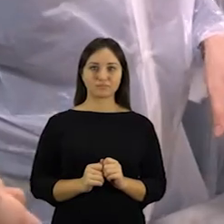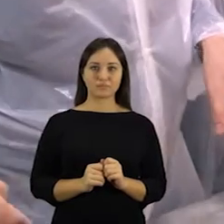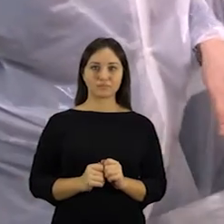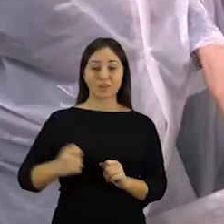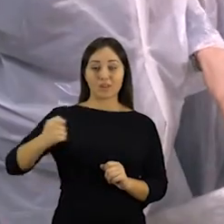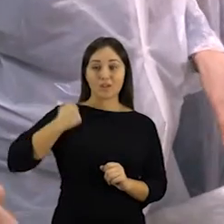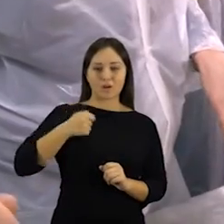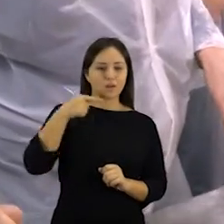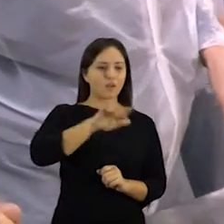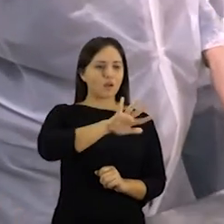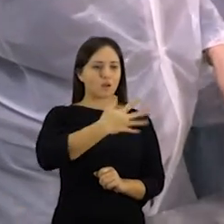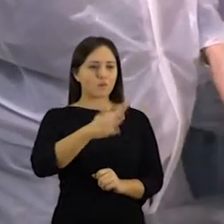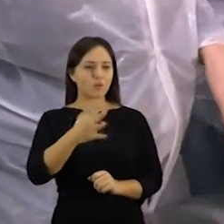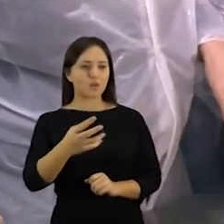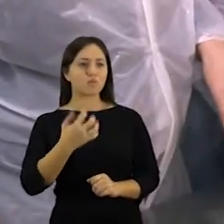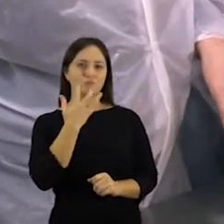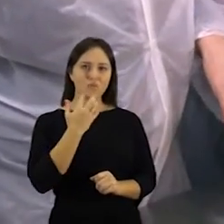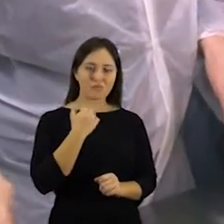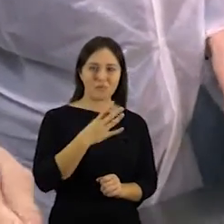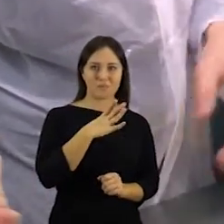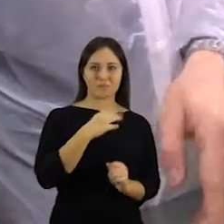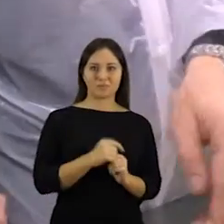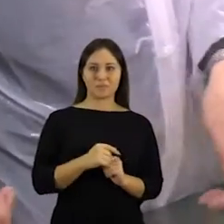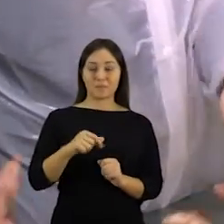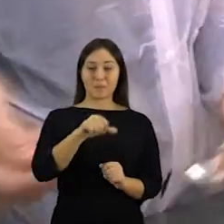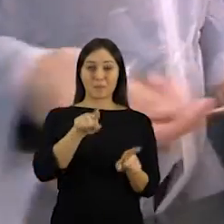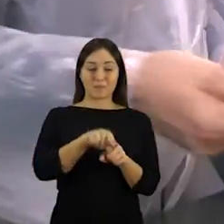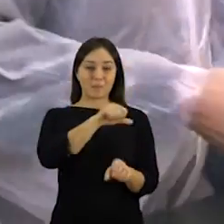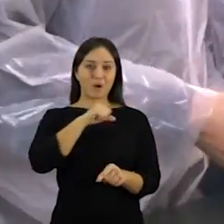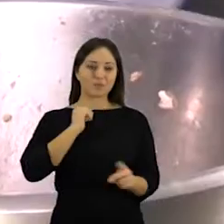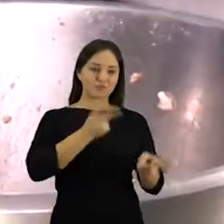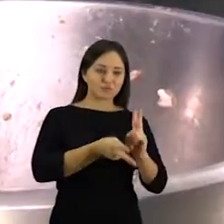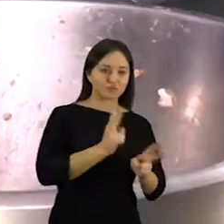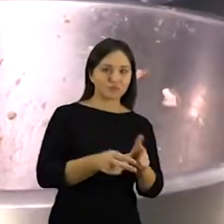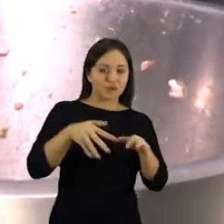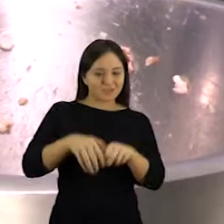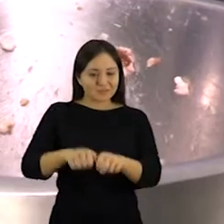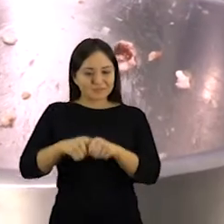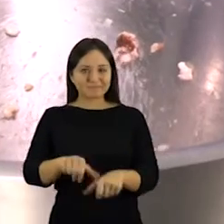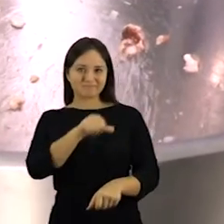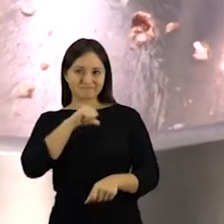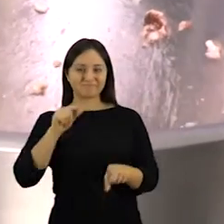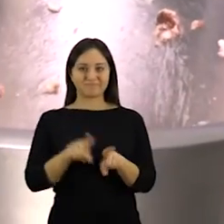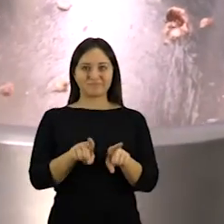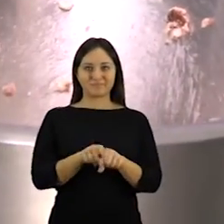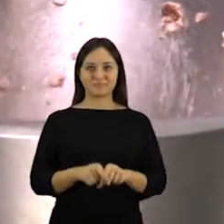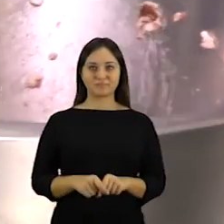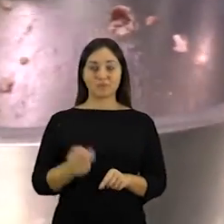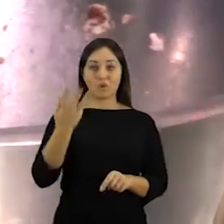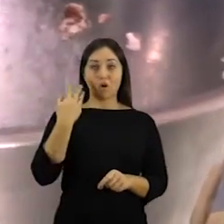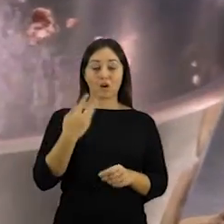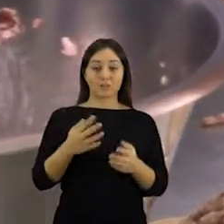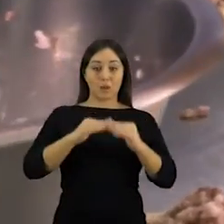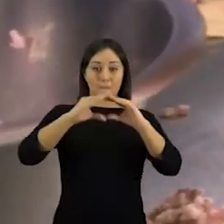NATO kareino reidomėjusi lietuvišką virtuvę. Patys gamino bandelėms įdara, net tešla ruošė. Na, o kai iš